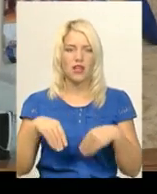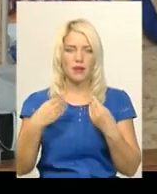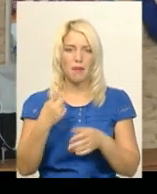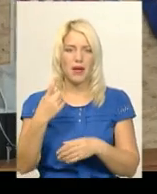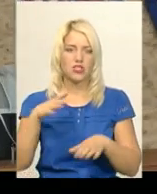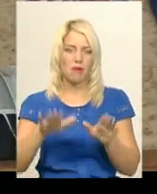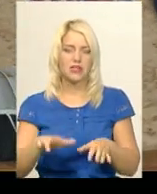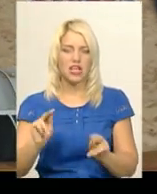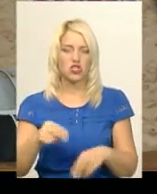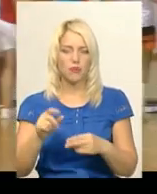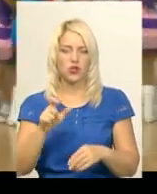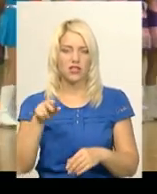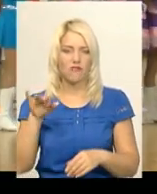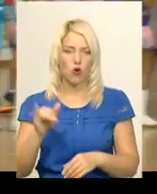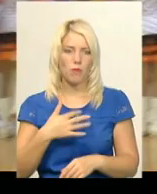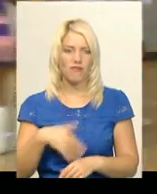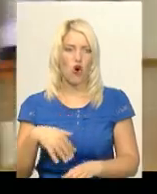чемпіонаті Європи в Хорватії.